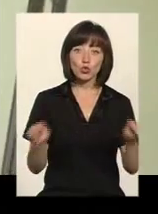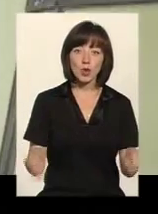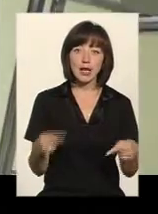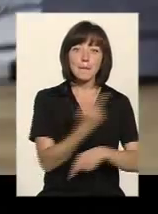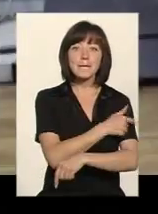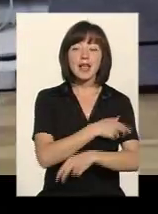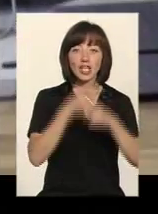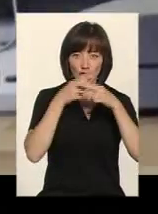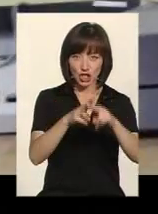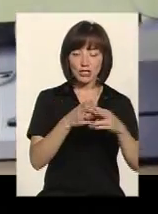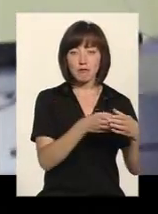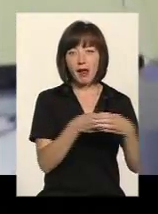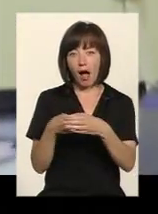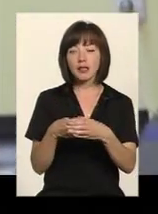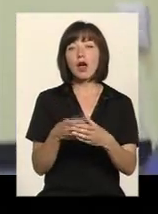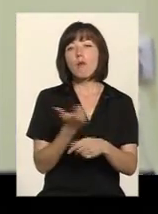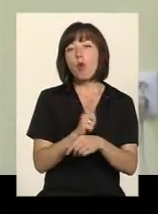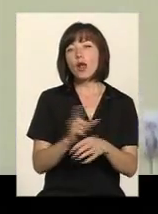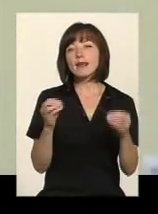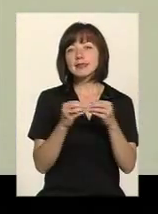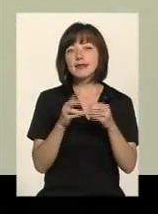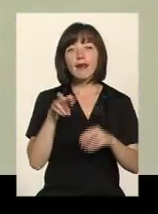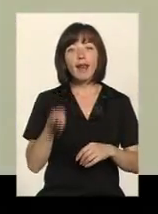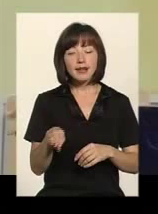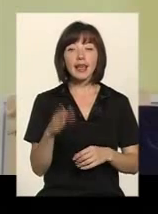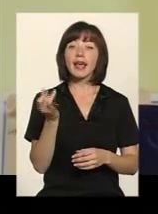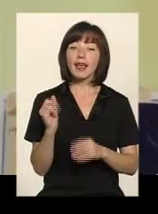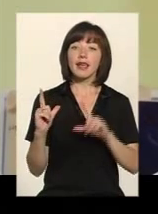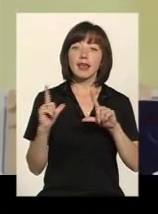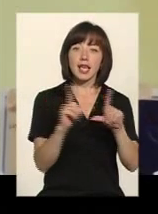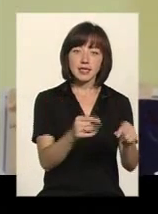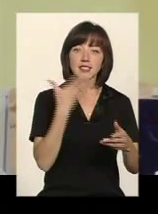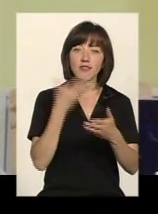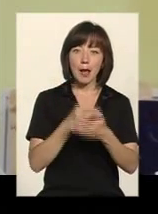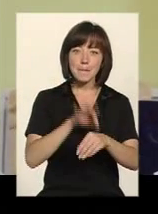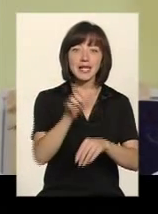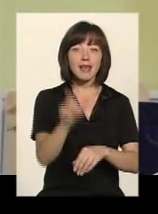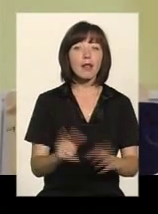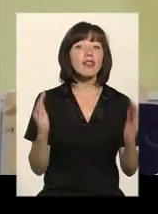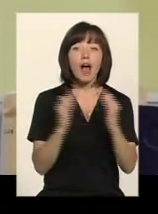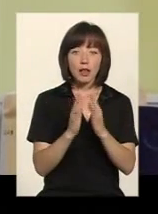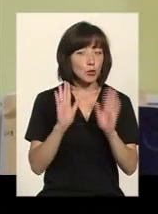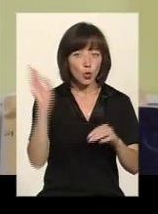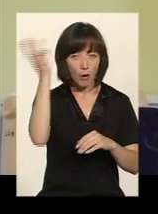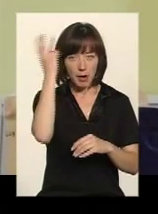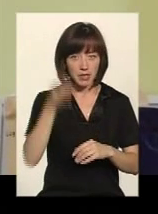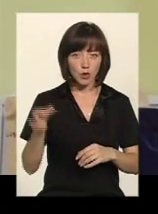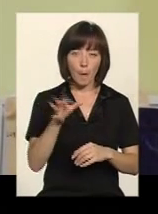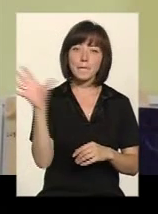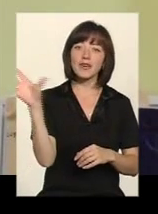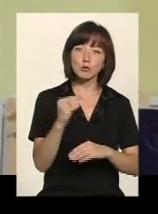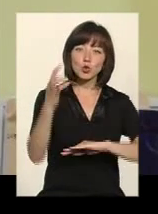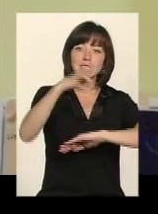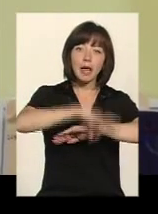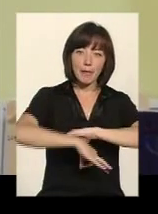медико-техніческие бригады. вони созданы вже більше 10 років і їздять к своїм пацієнтам на дому, не тільки по Хмельницькій області, а по